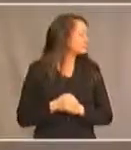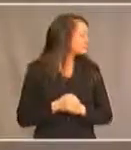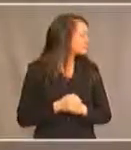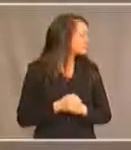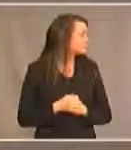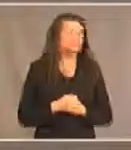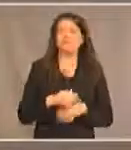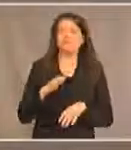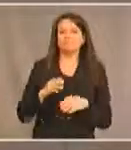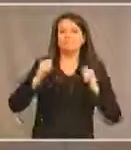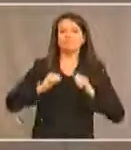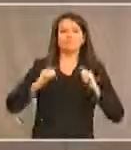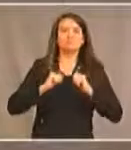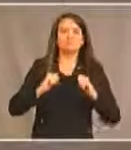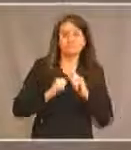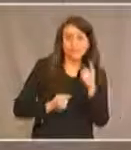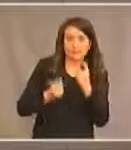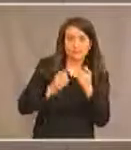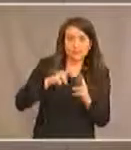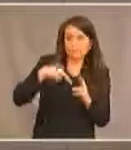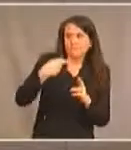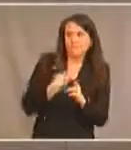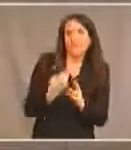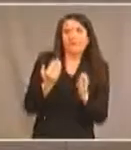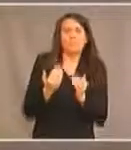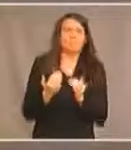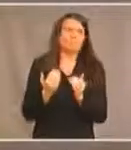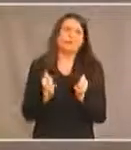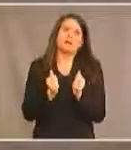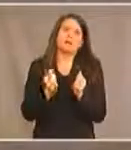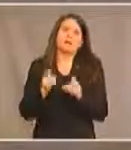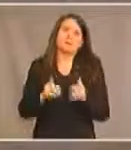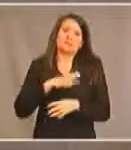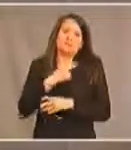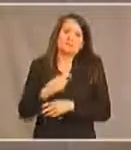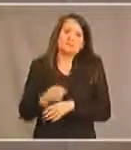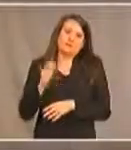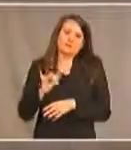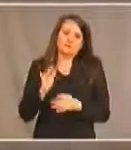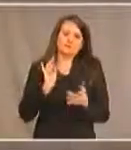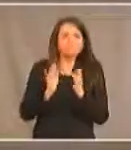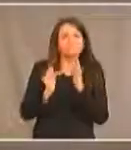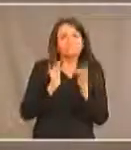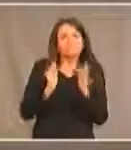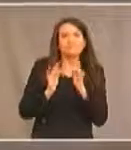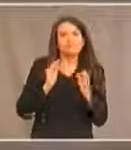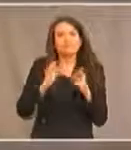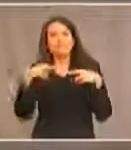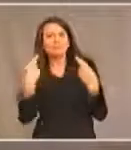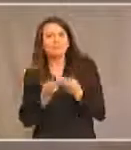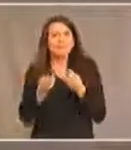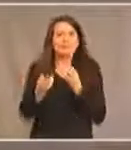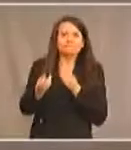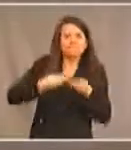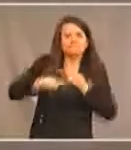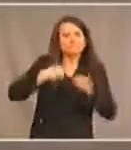dans notre tentative de répondre aux besoins des personnes ayant un handicap dans le cadre d'un webinaire. Donc, nous